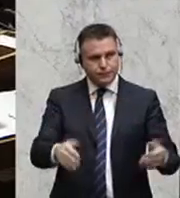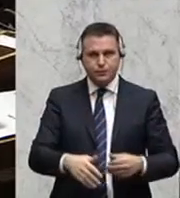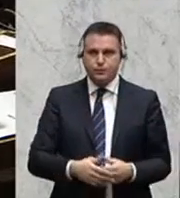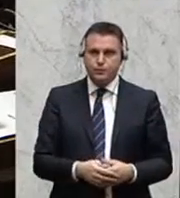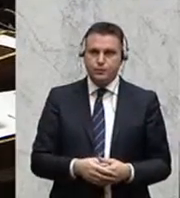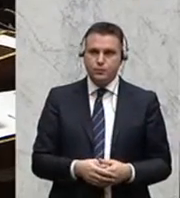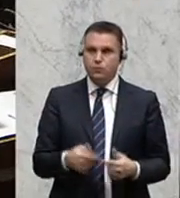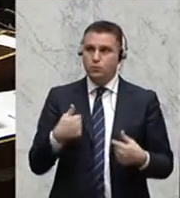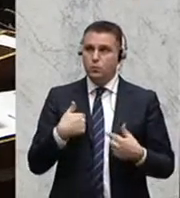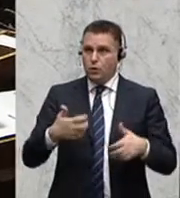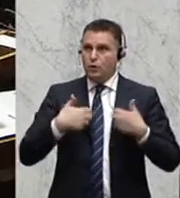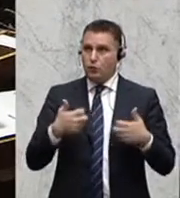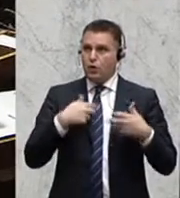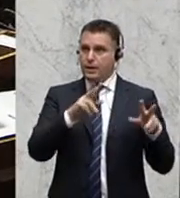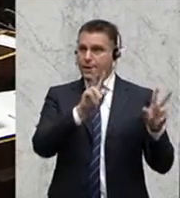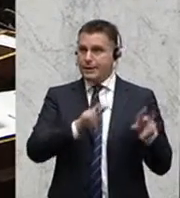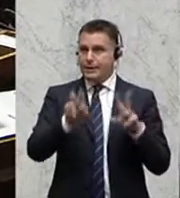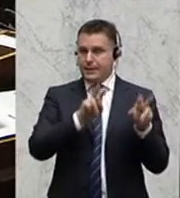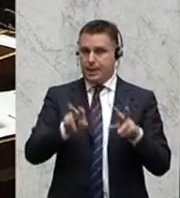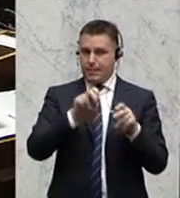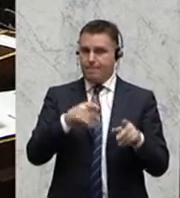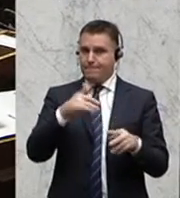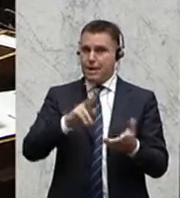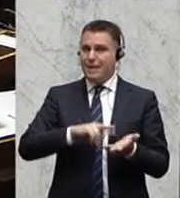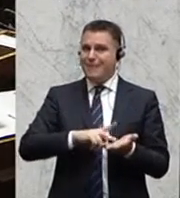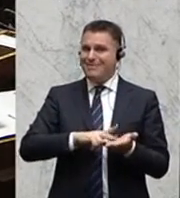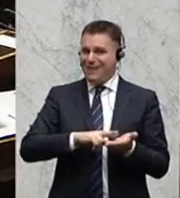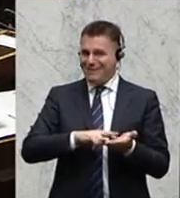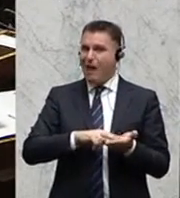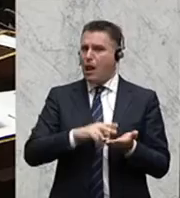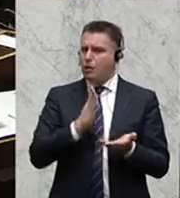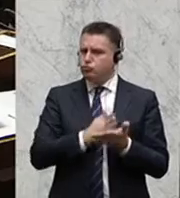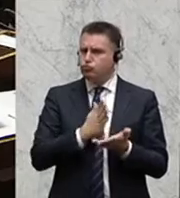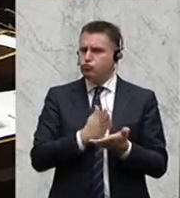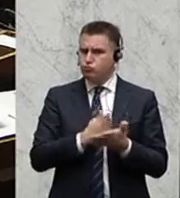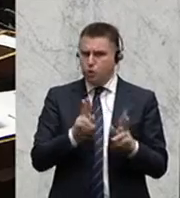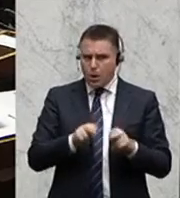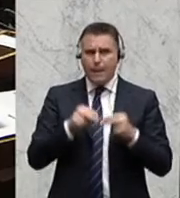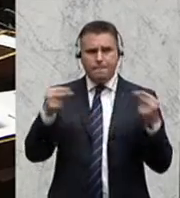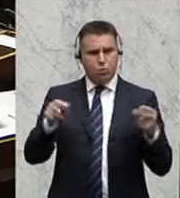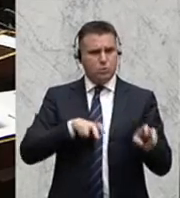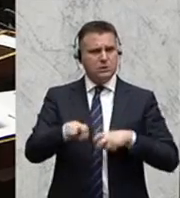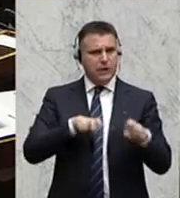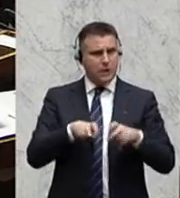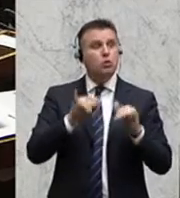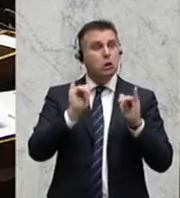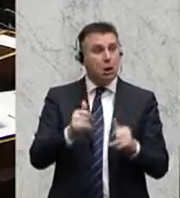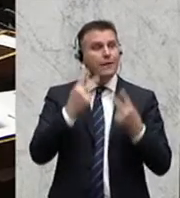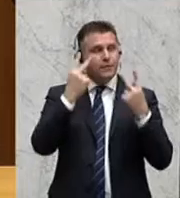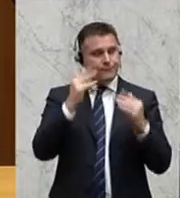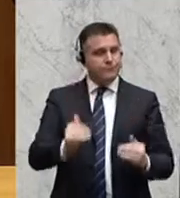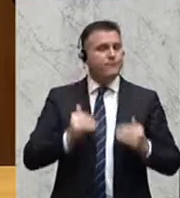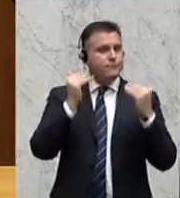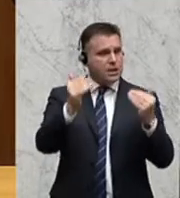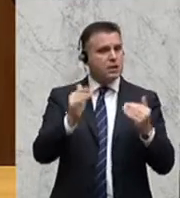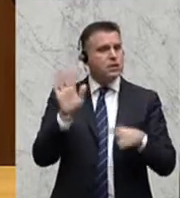Eva-Maria Himmelbauer, ÖVP, ist nun an Bord. Sozialisierung seit dem letzten Jahr auch in der Bundesregierung einen höheren Stellenwert